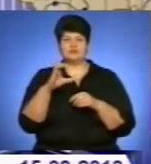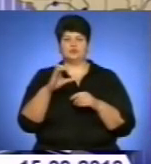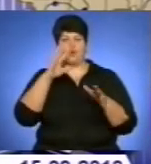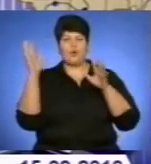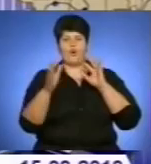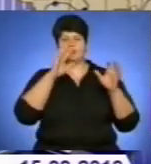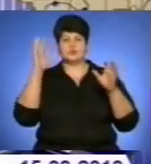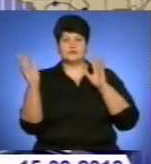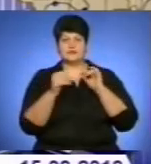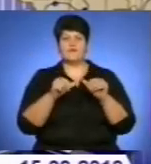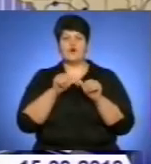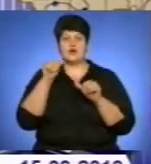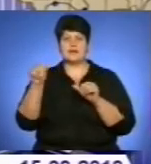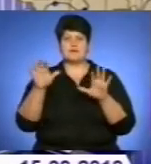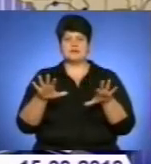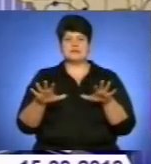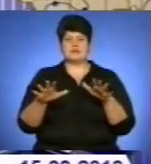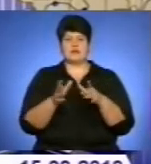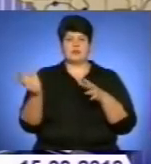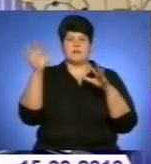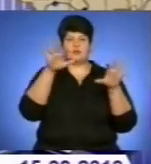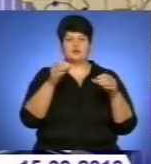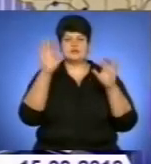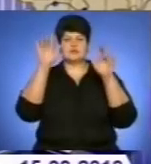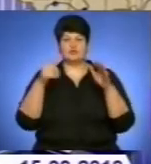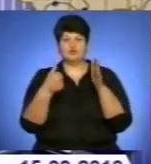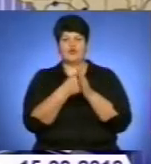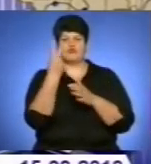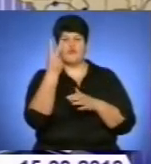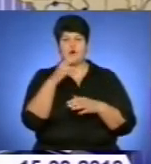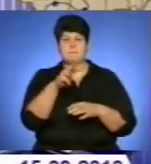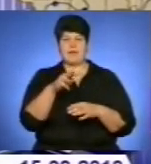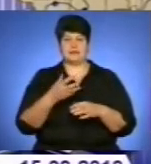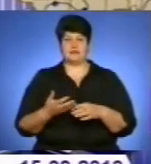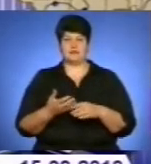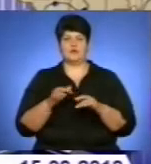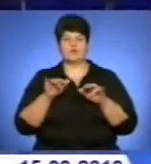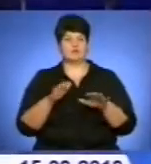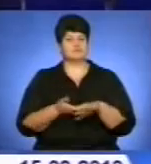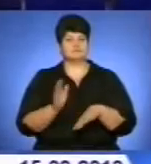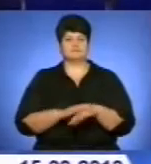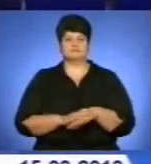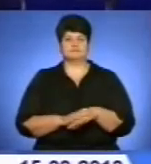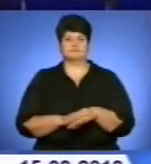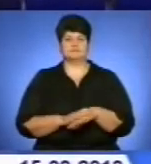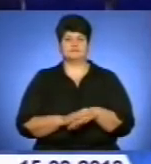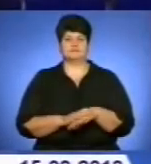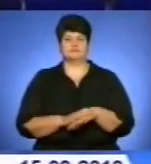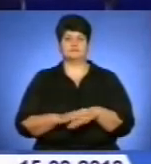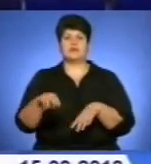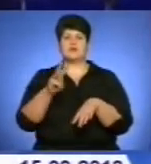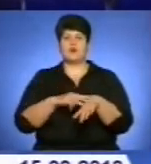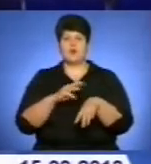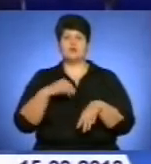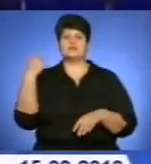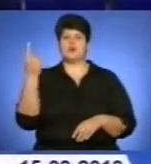зберігається желебиці, снігові замети, ночіни місцями сильних сніг. Пориви вихідного вітру зараз